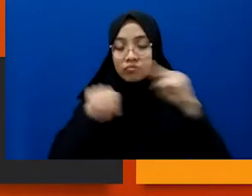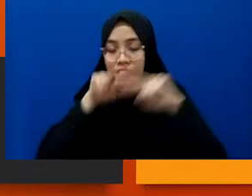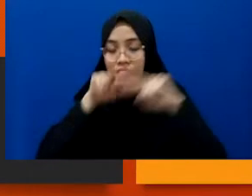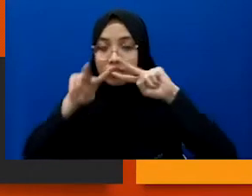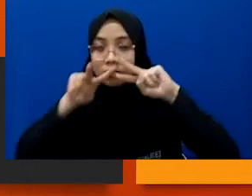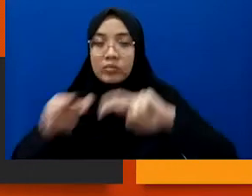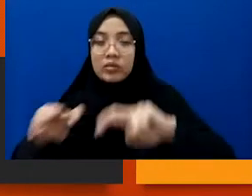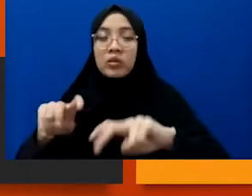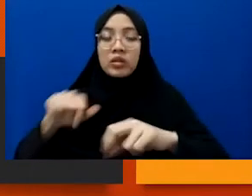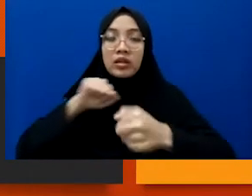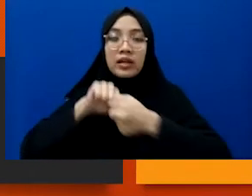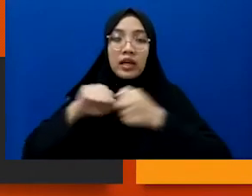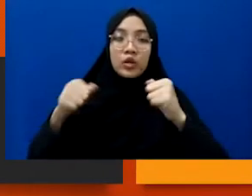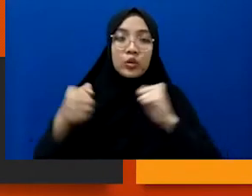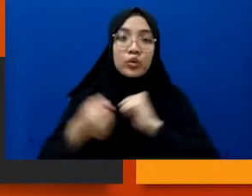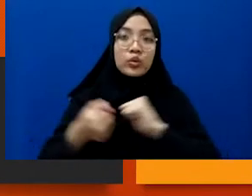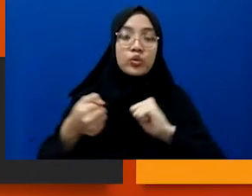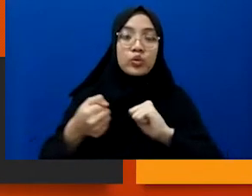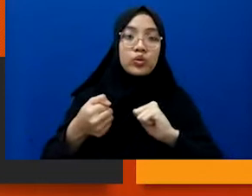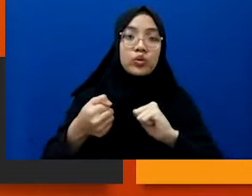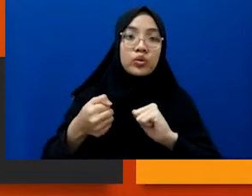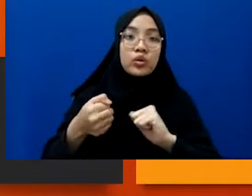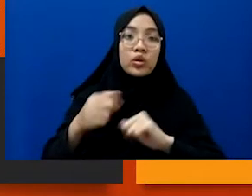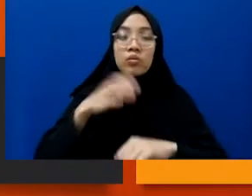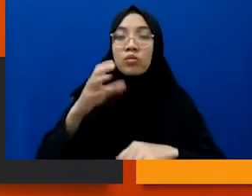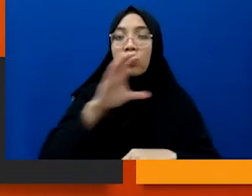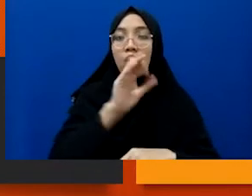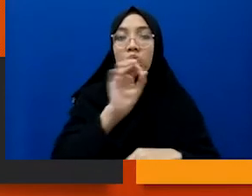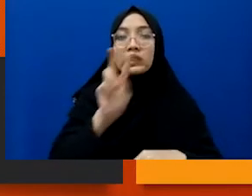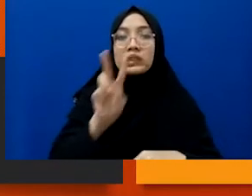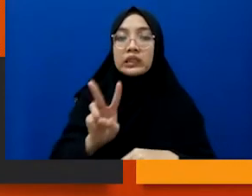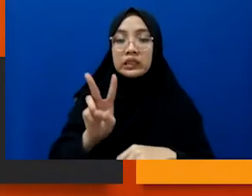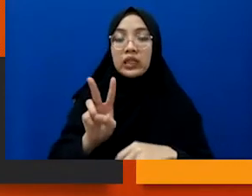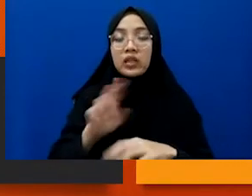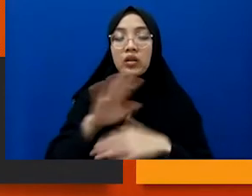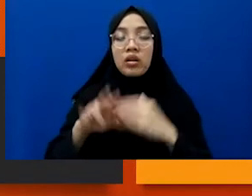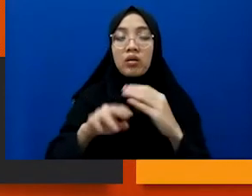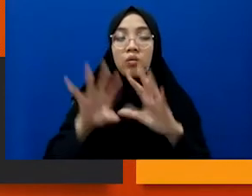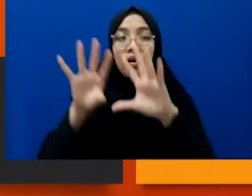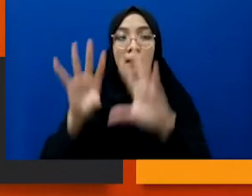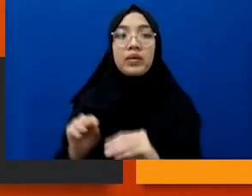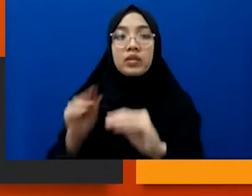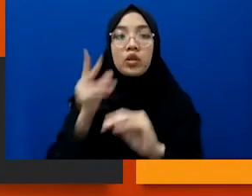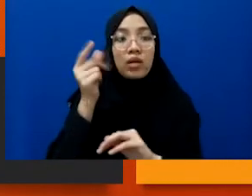kasus habisnya oksigen ya, stok oksigen di di rumah sakit.